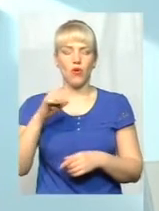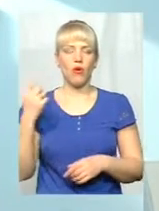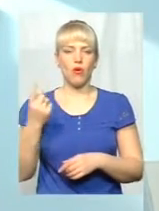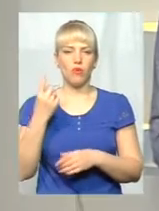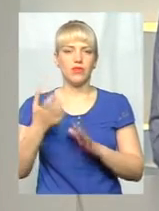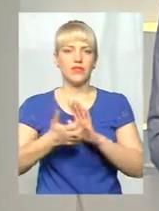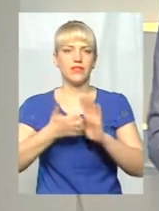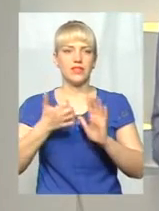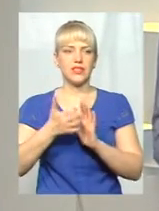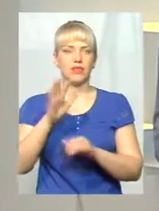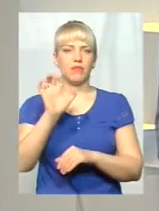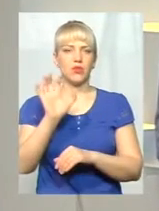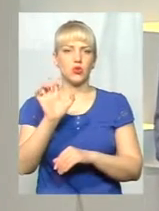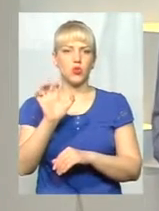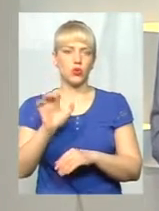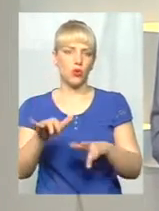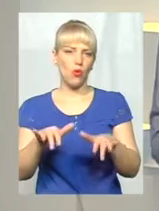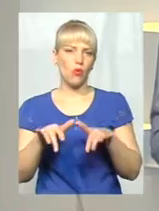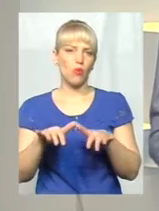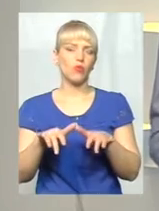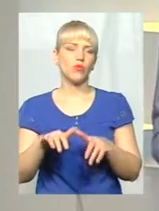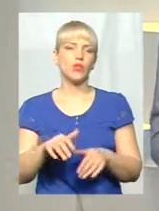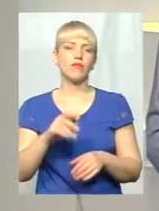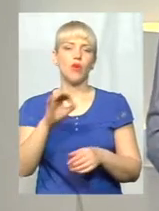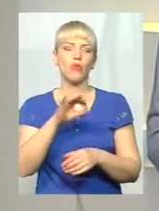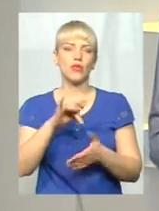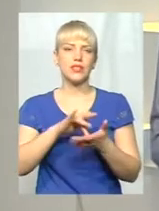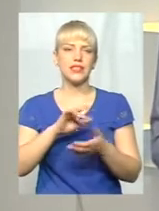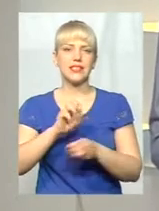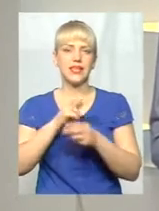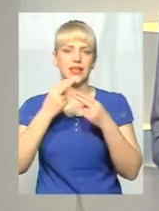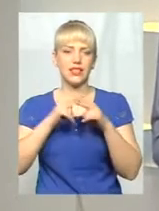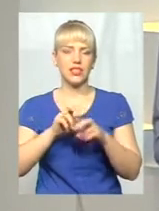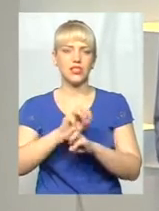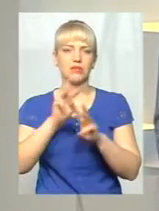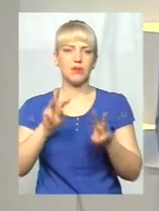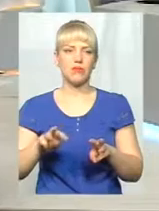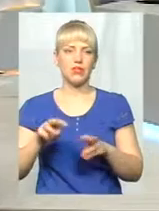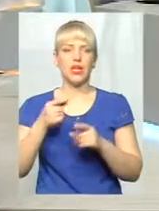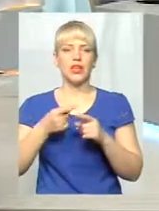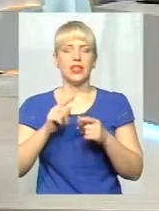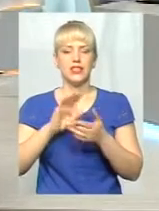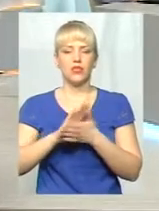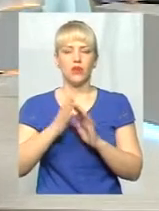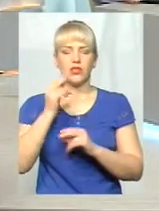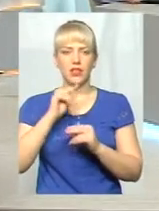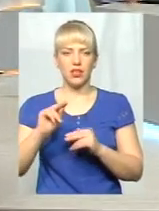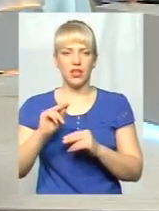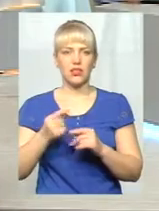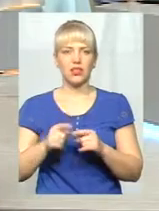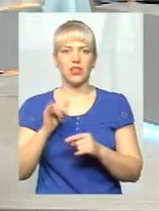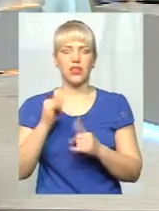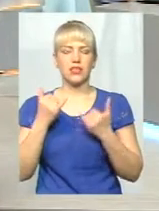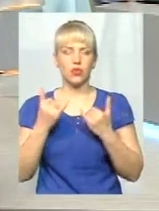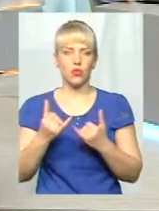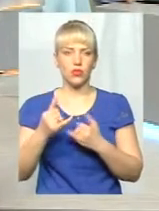500 комп'ютерів вирішить ці питання. В обласному центрі з технічним забезпеченням ситуація краща, це відзначали нині на брифінгу. На